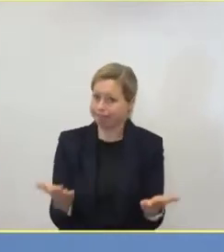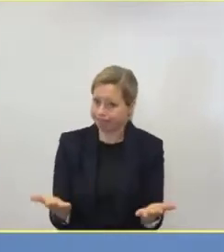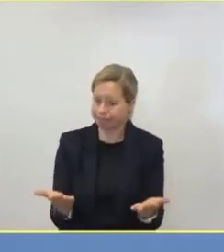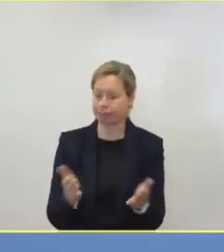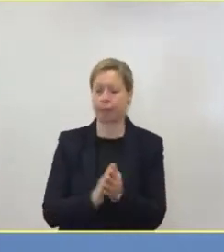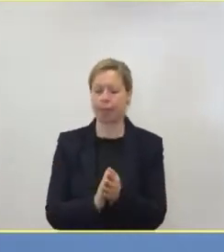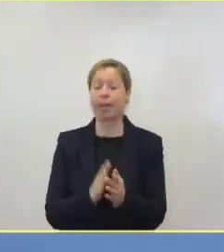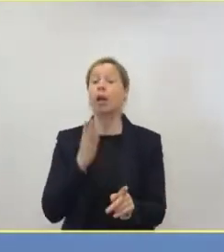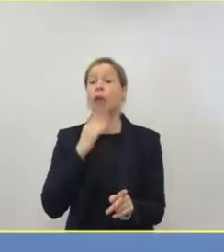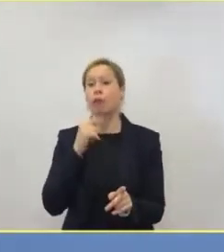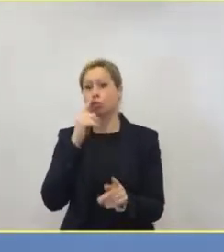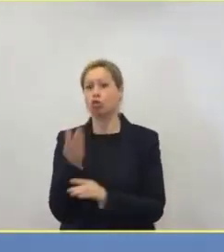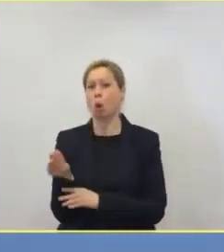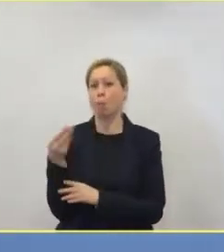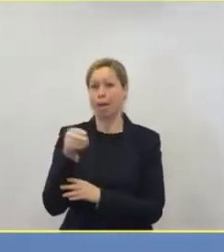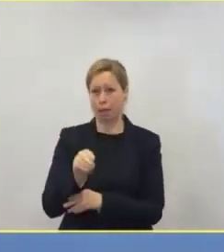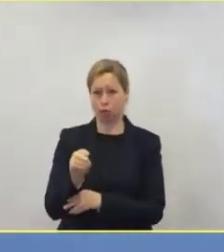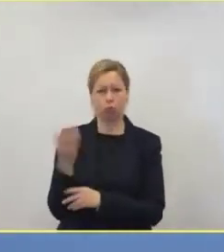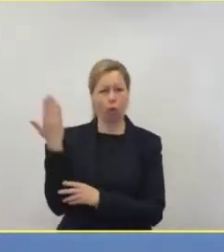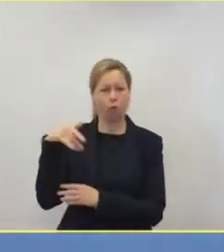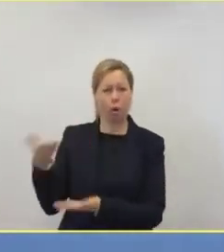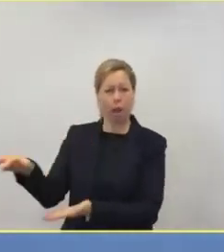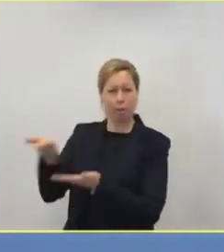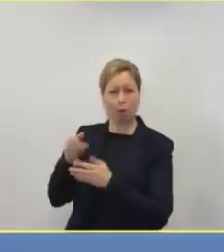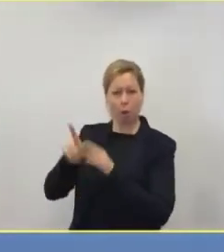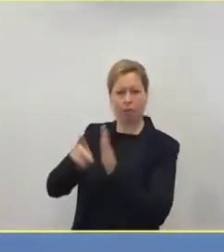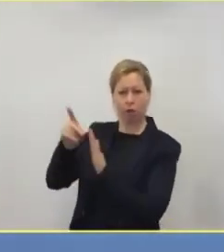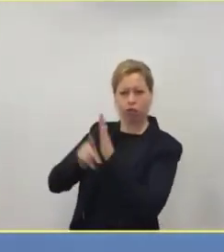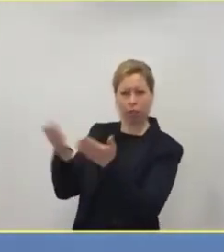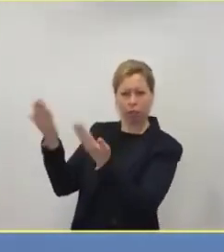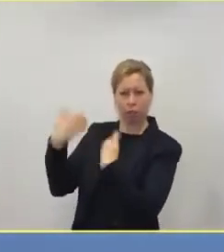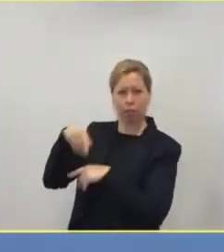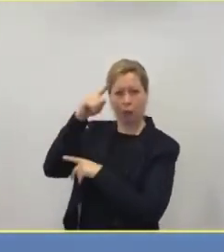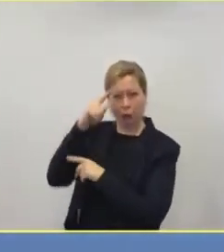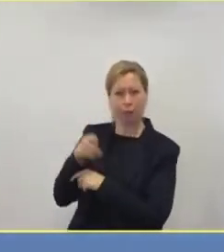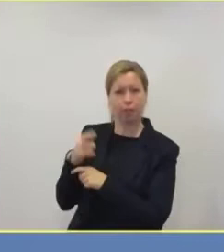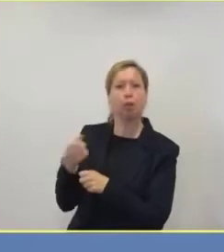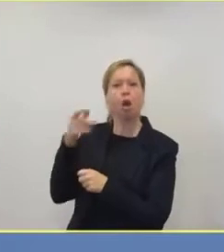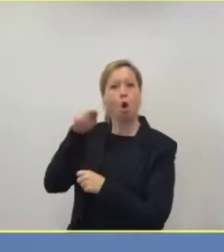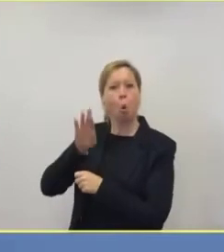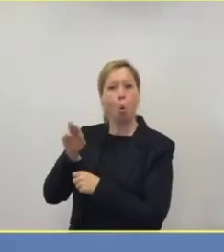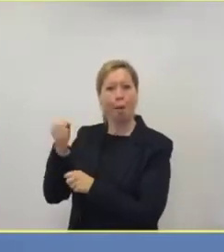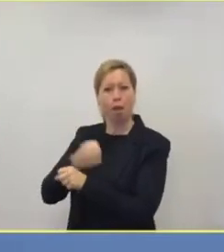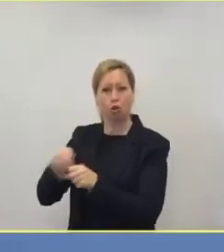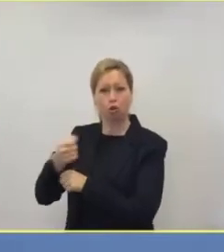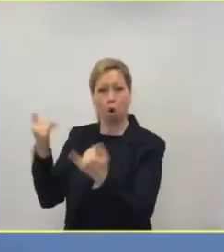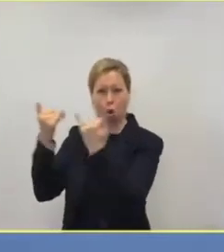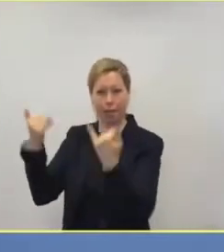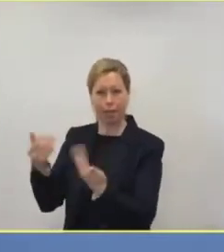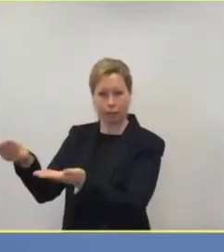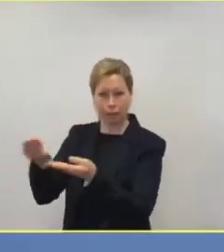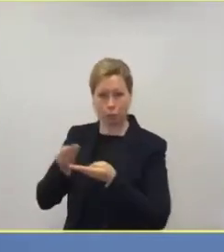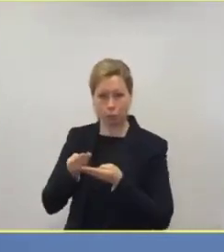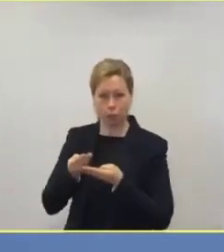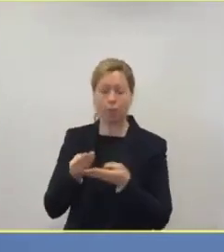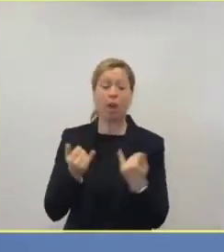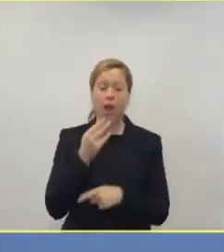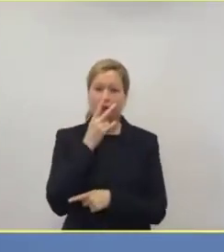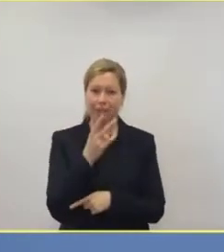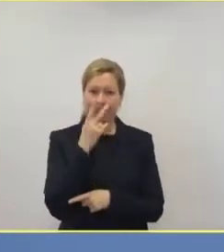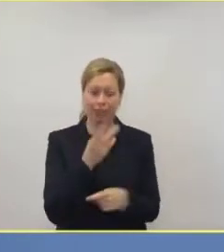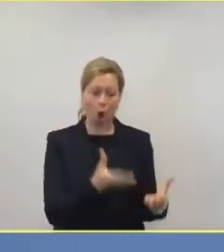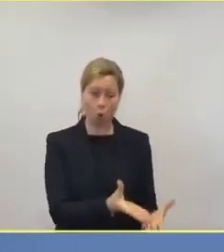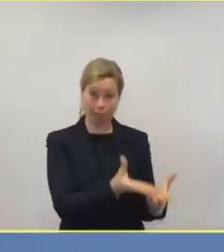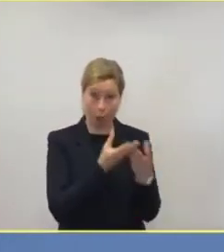und da haben wir sehr gute Daten vom Robert-Koch-Institut, dass wir immer eine Latenz haben, was die intensivstationären Aufnahmen angeht und die Sterbefälle.